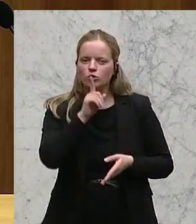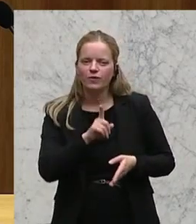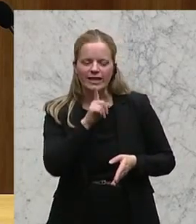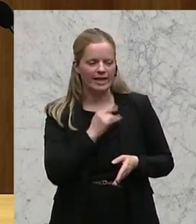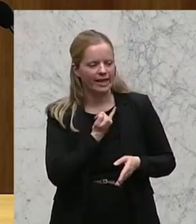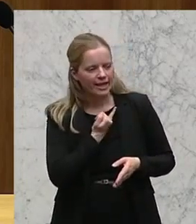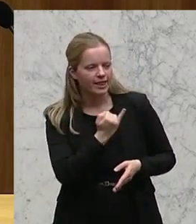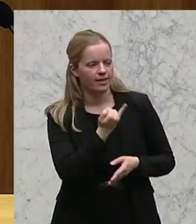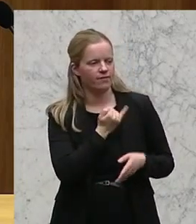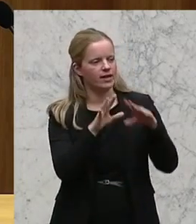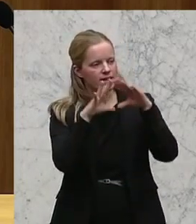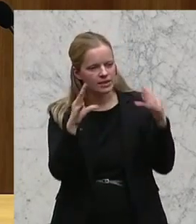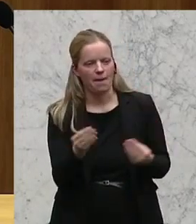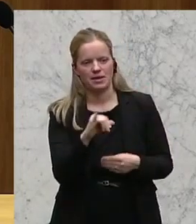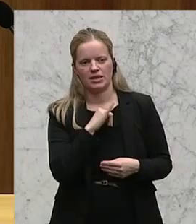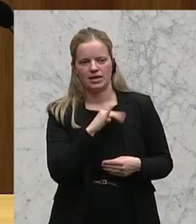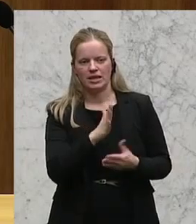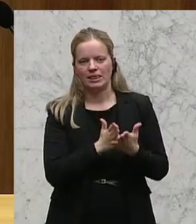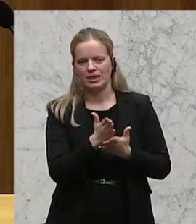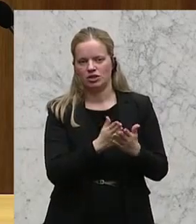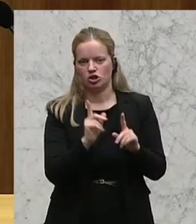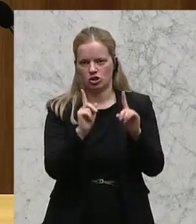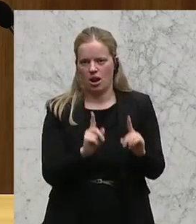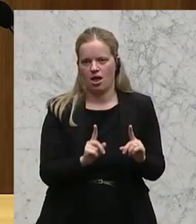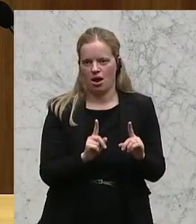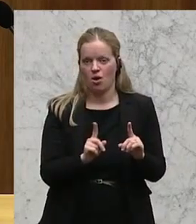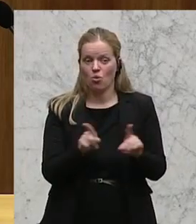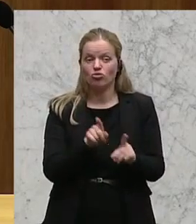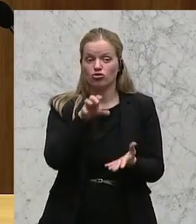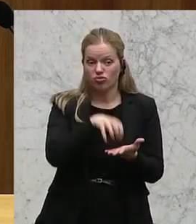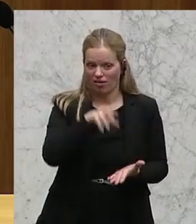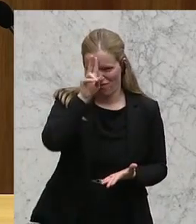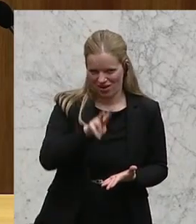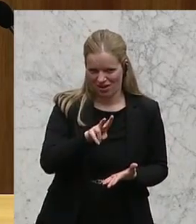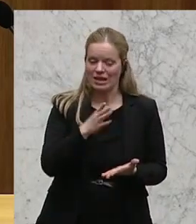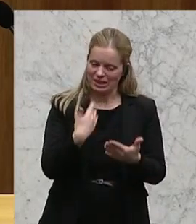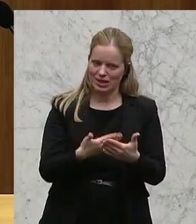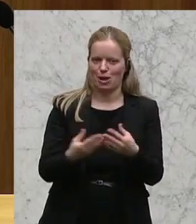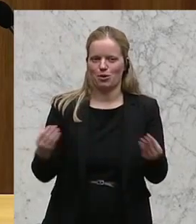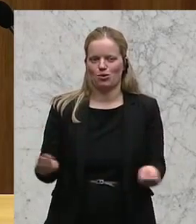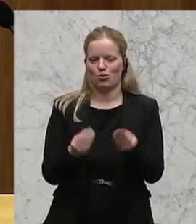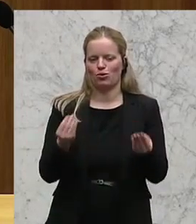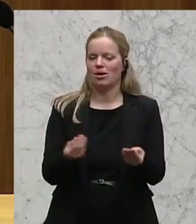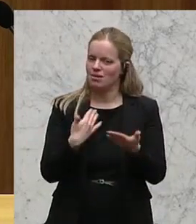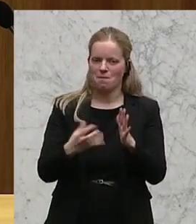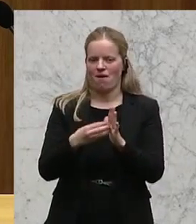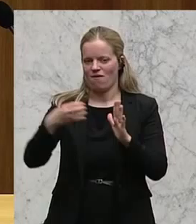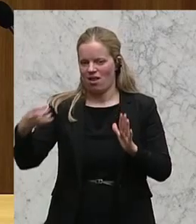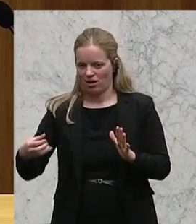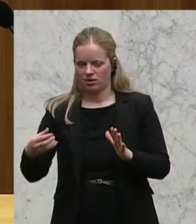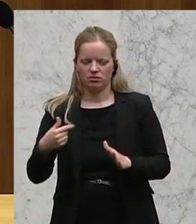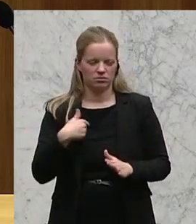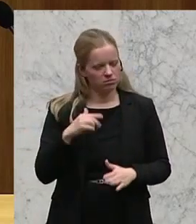Gesamtinteresse der Dienststelle bzw. der Stadt Wien passiert ist, finde ich äußerst